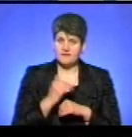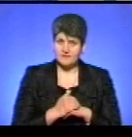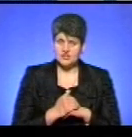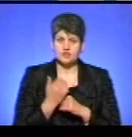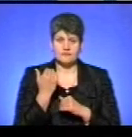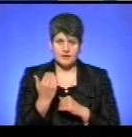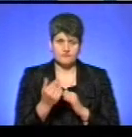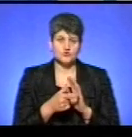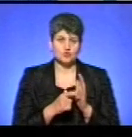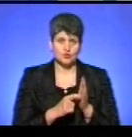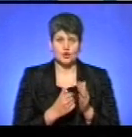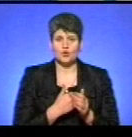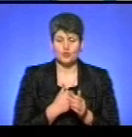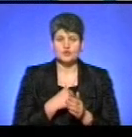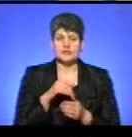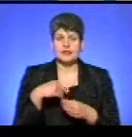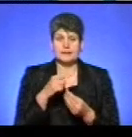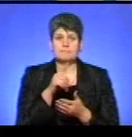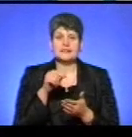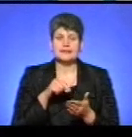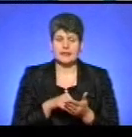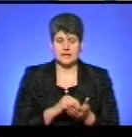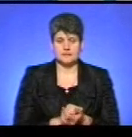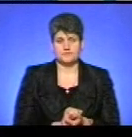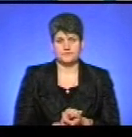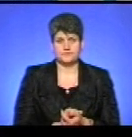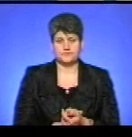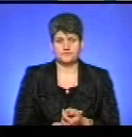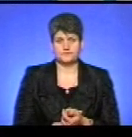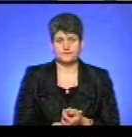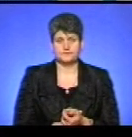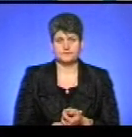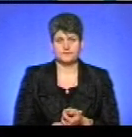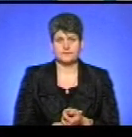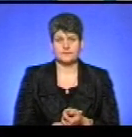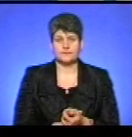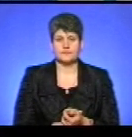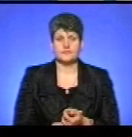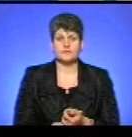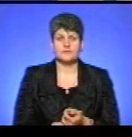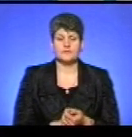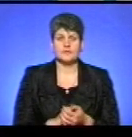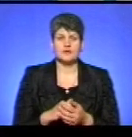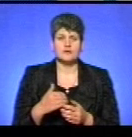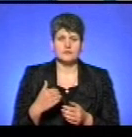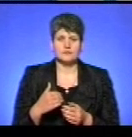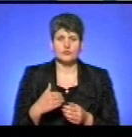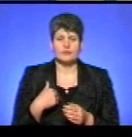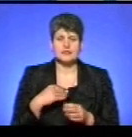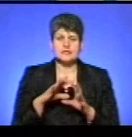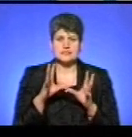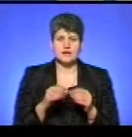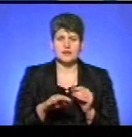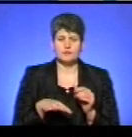вам, студія. Хочу задати вам таке питання. В мене про ковна папіра, загальна